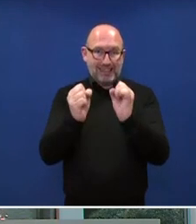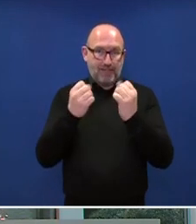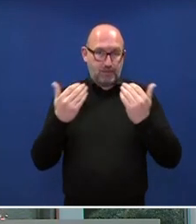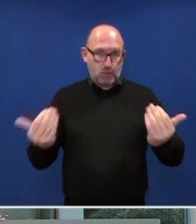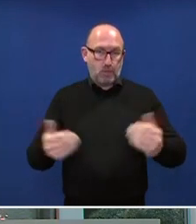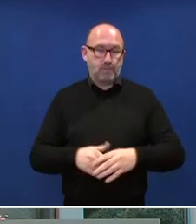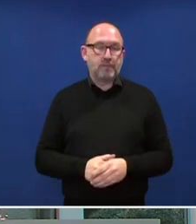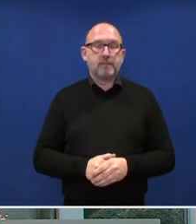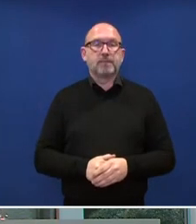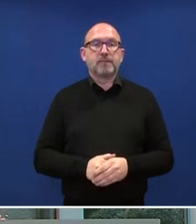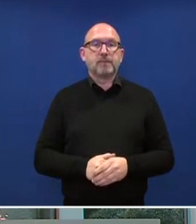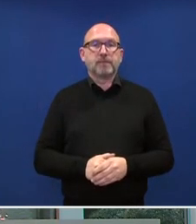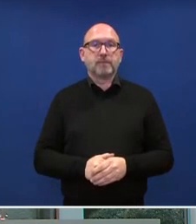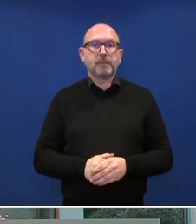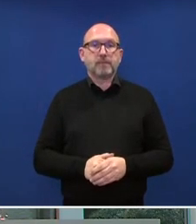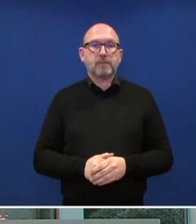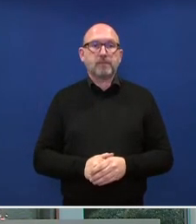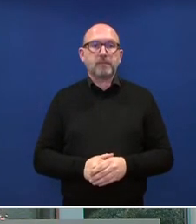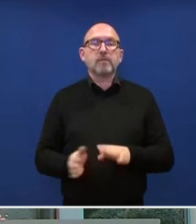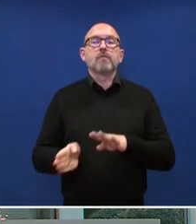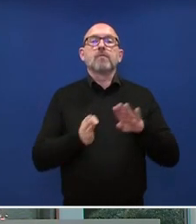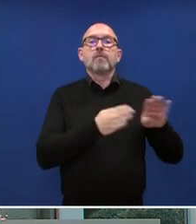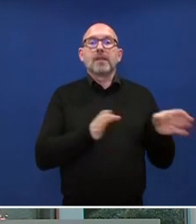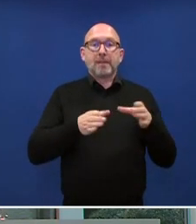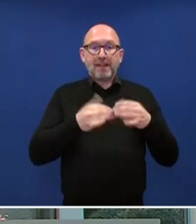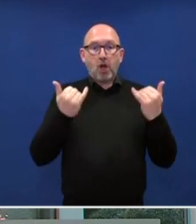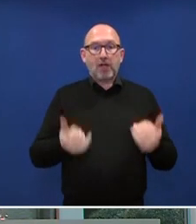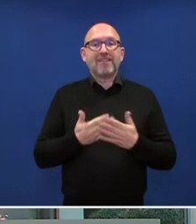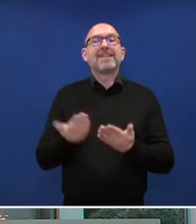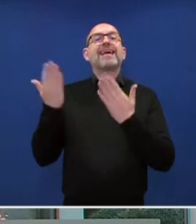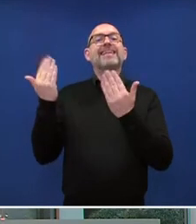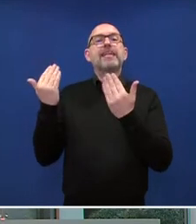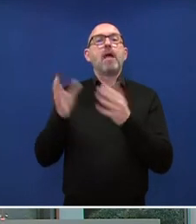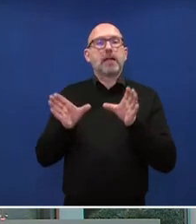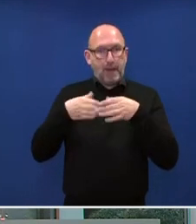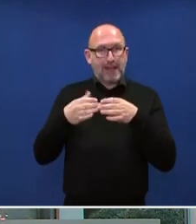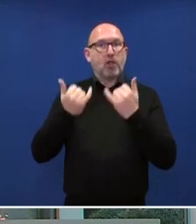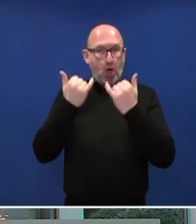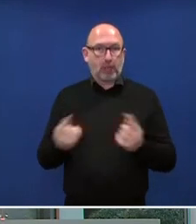Und im Anschluss an das reguläre Kabinett hat heute auch das Klimakabinett getagt.